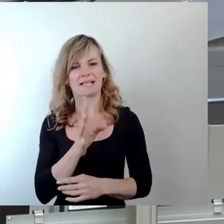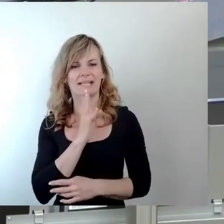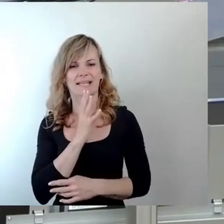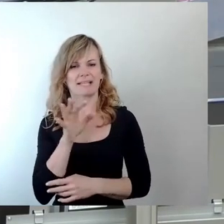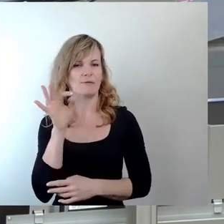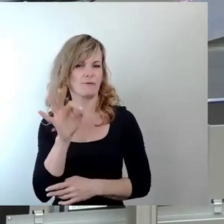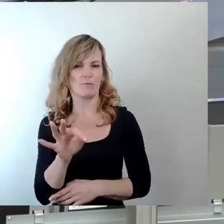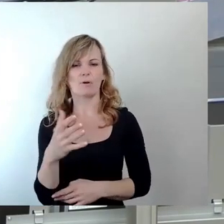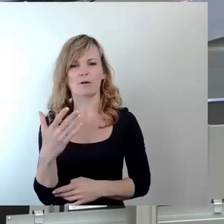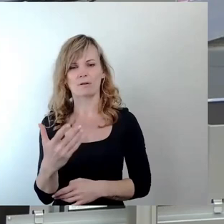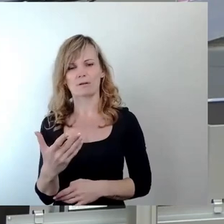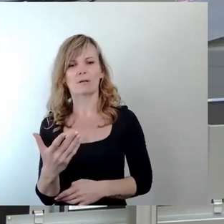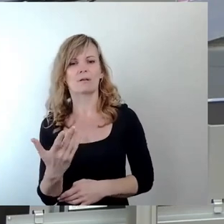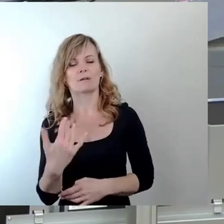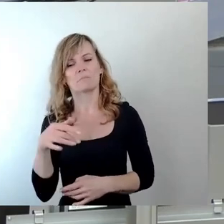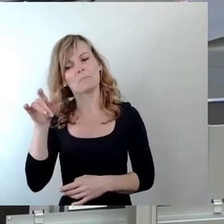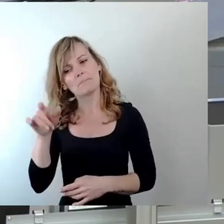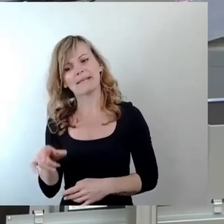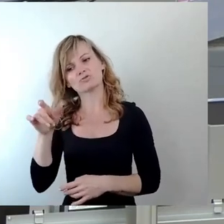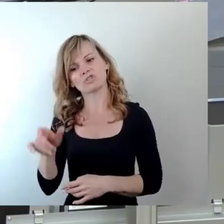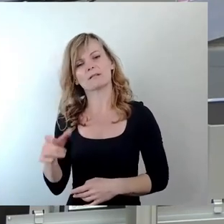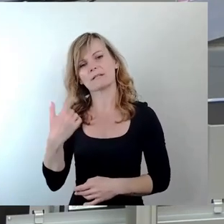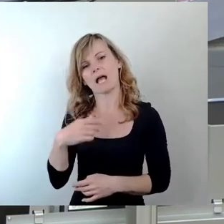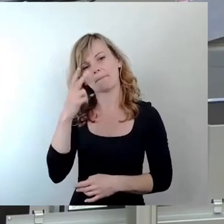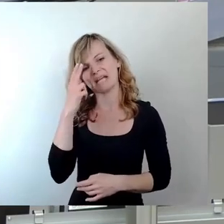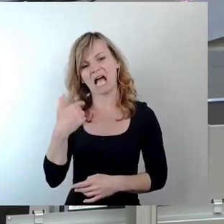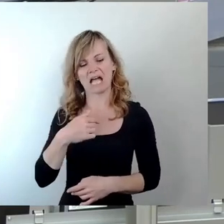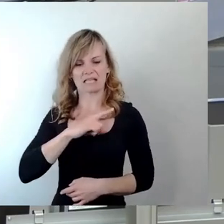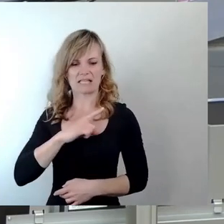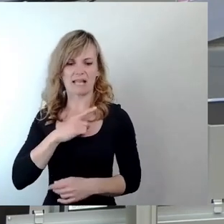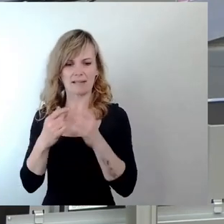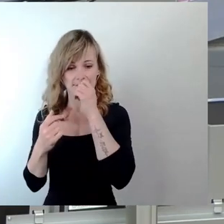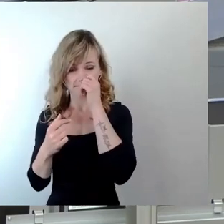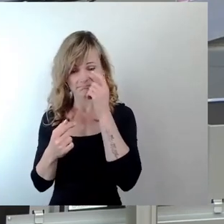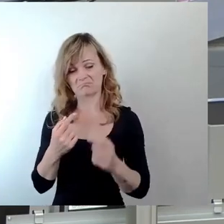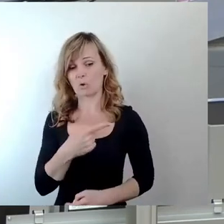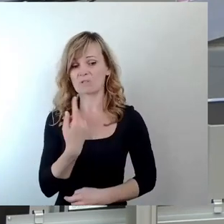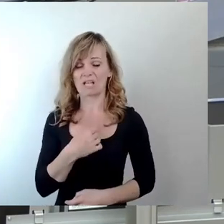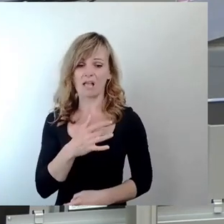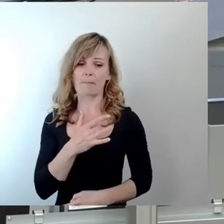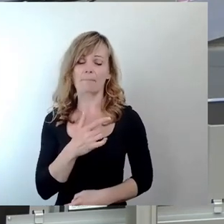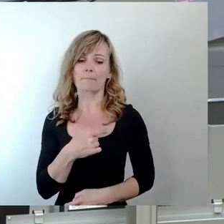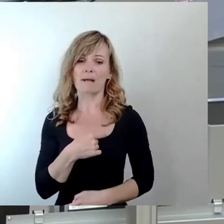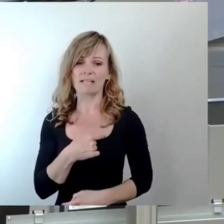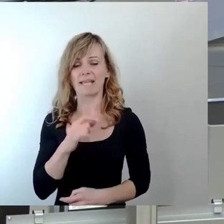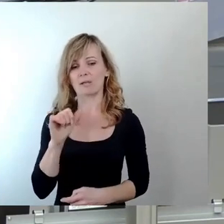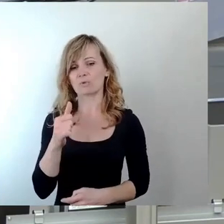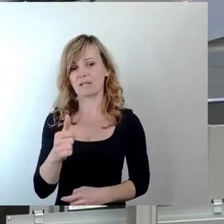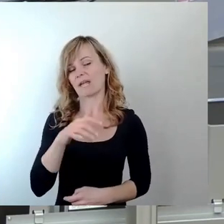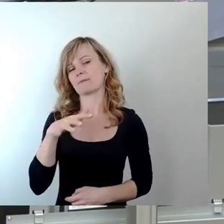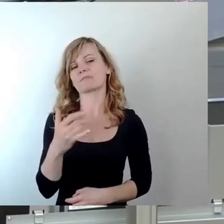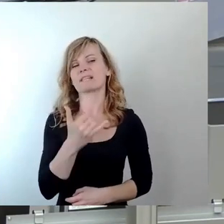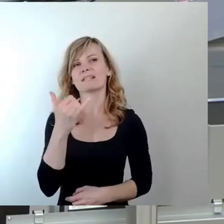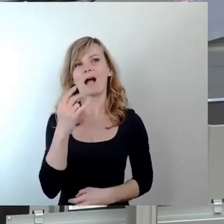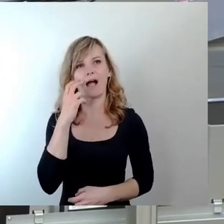Menschen der Piraten, einer Partei, die gerade mal 15 Jahre ungefähr alt ist. Denn ich werde sozusagen